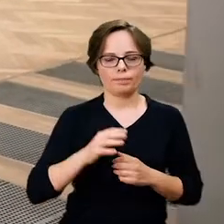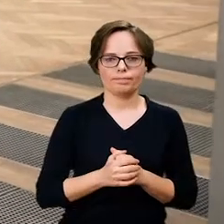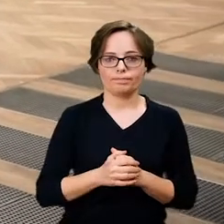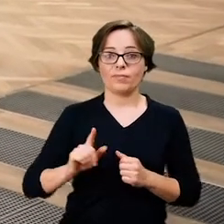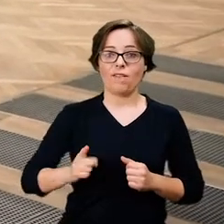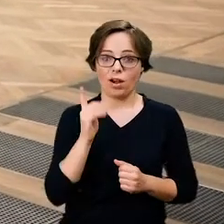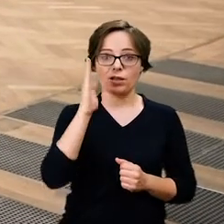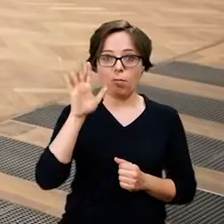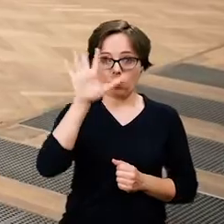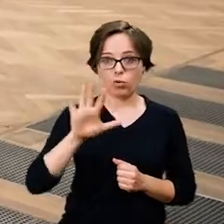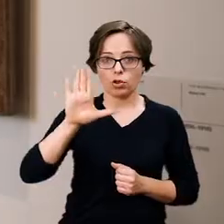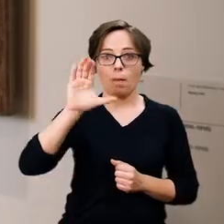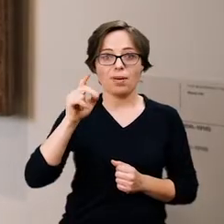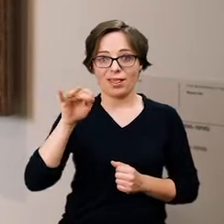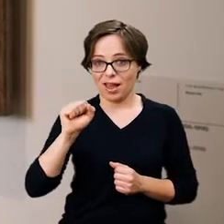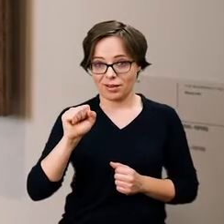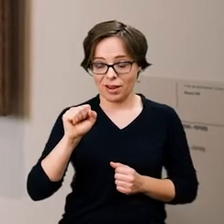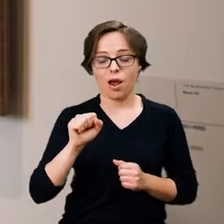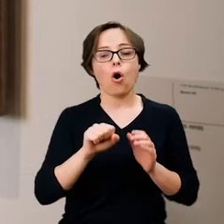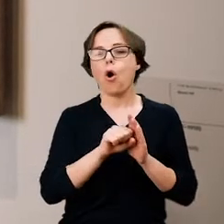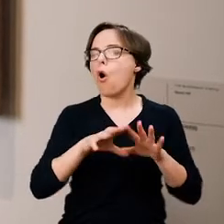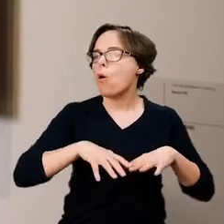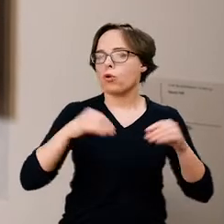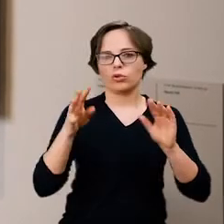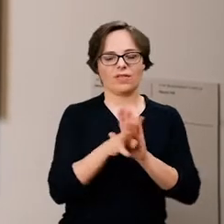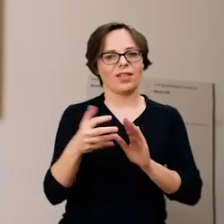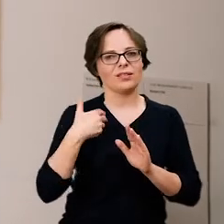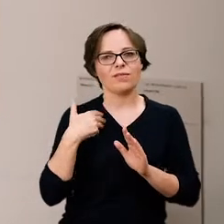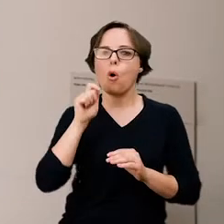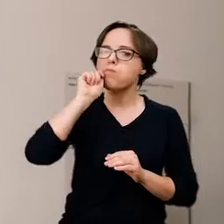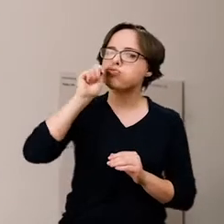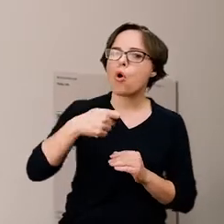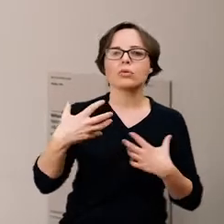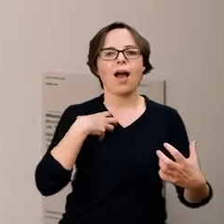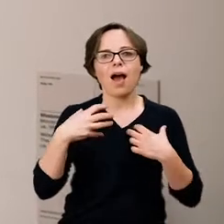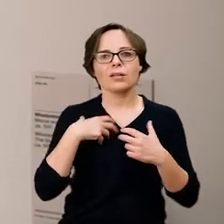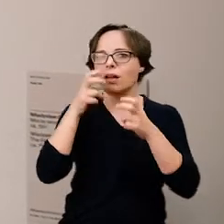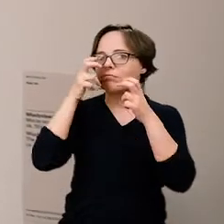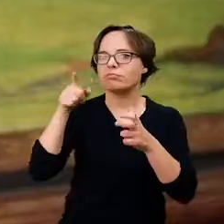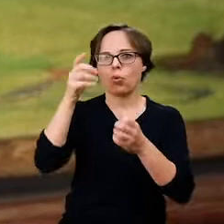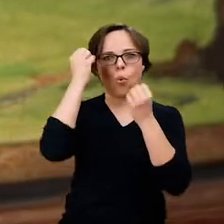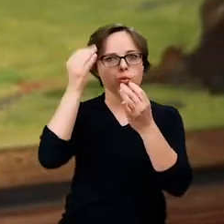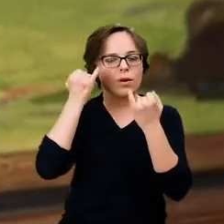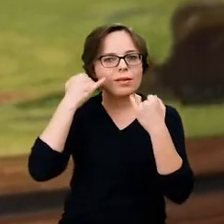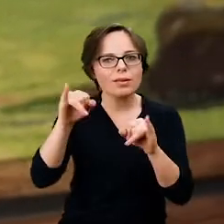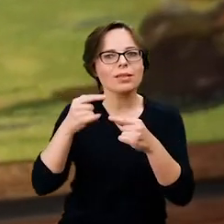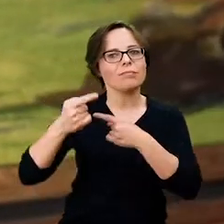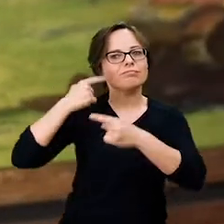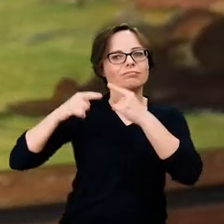północny region Francji, od początku stulecia zachwycający podróżników i artystów kulturową odrębnością,